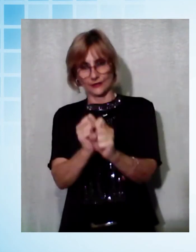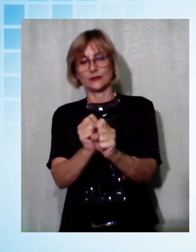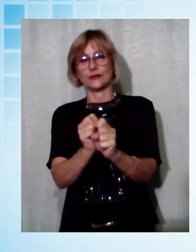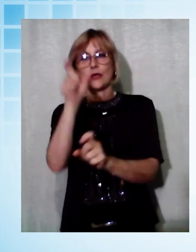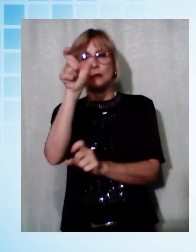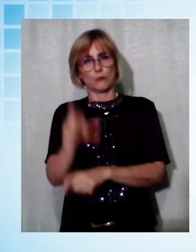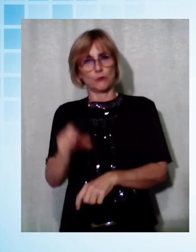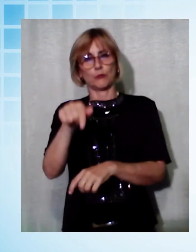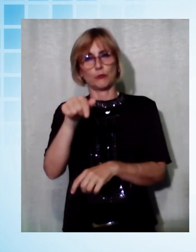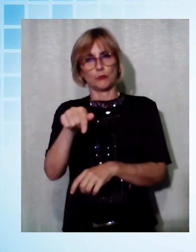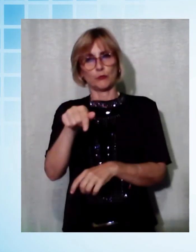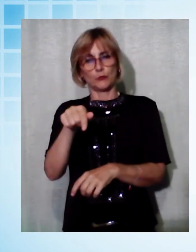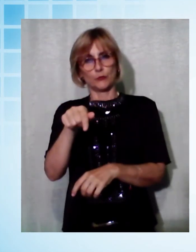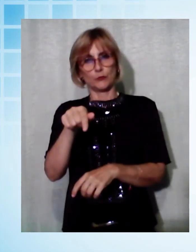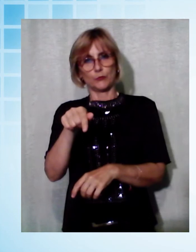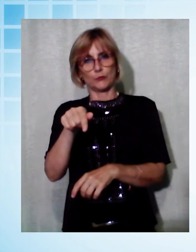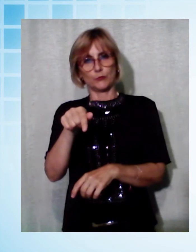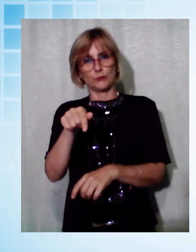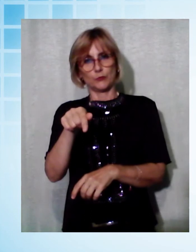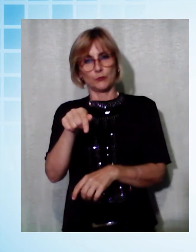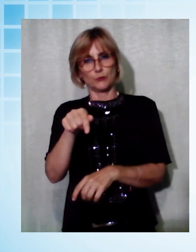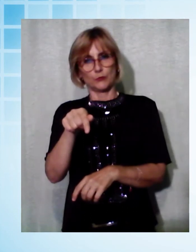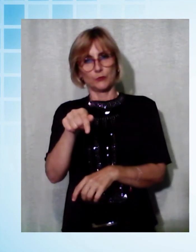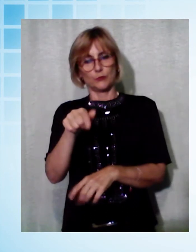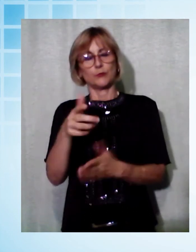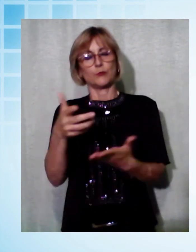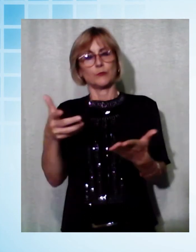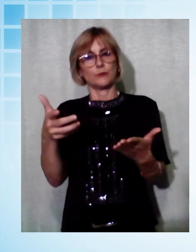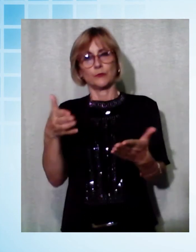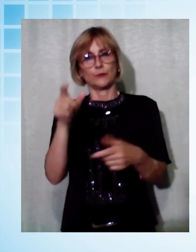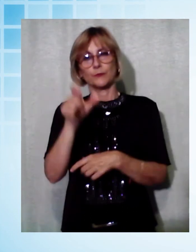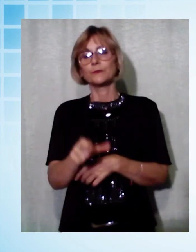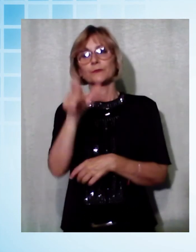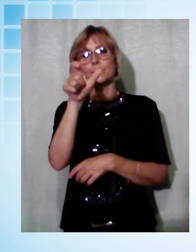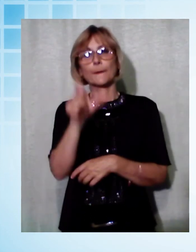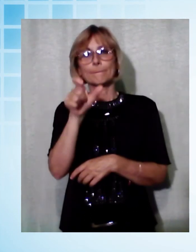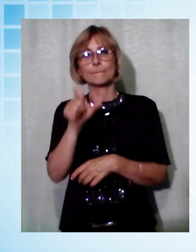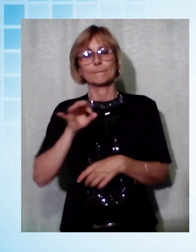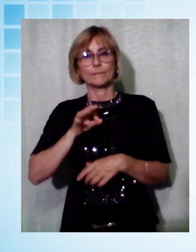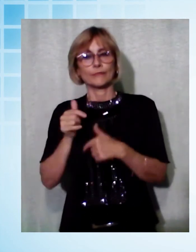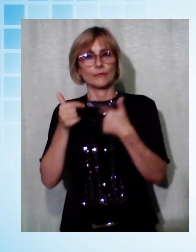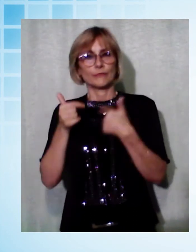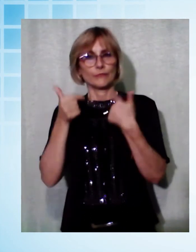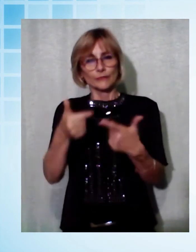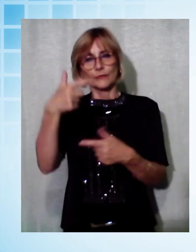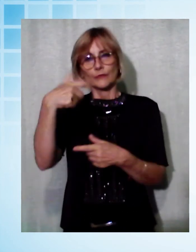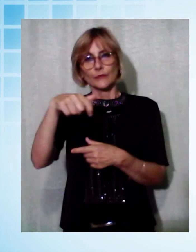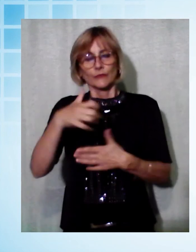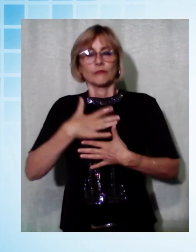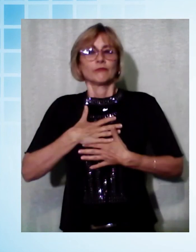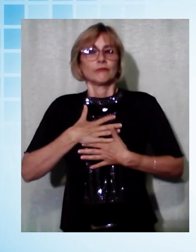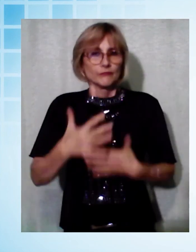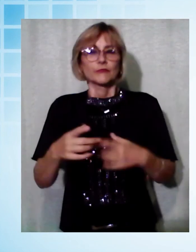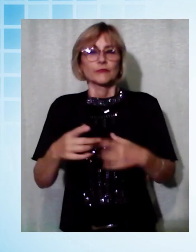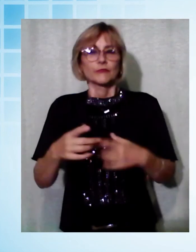veramente anche lui non ha bisogno di presentazione ma gli diamo questo premio perché li vogliamo bene è un personaggio